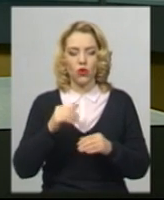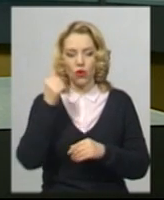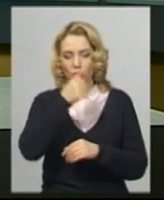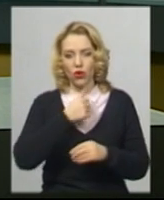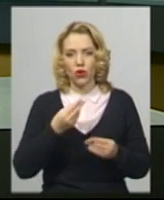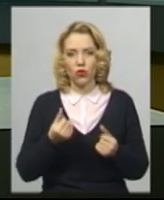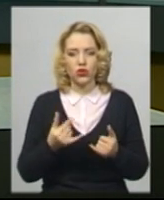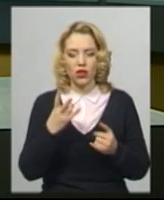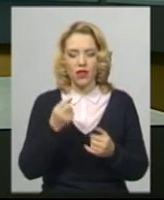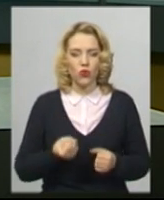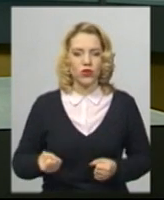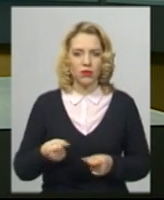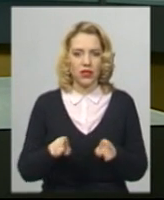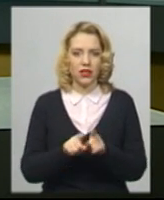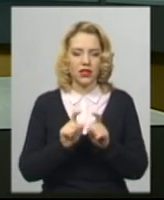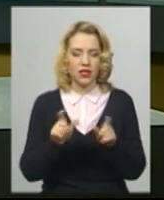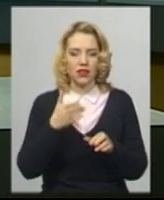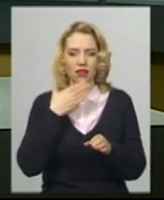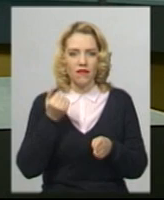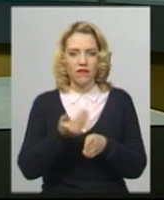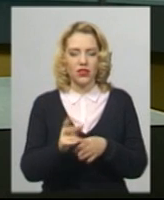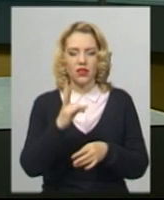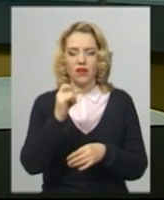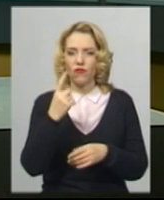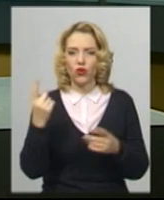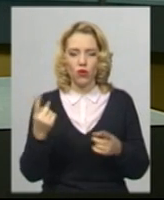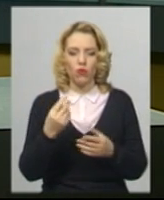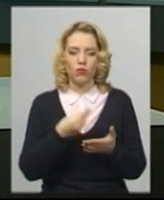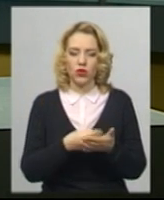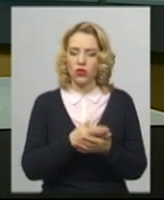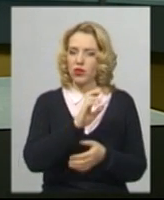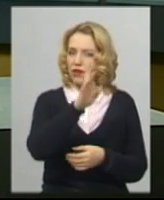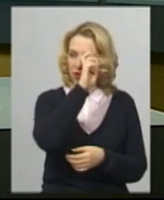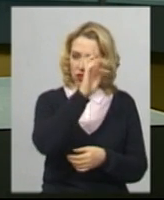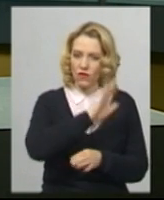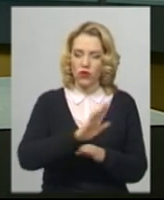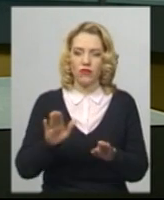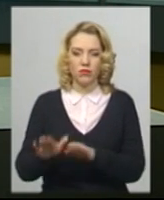утримання подібних закладів не виділено у жодному бюджеті – ані державному, ані місцевих.